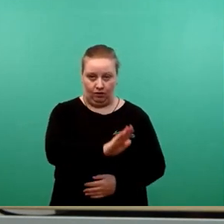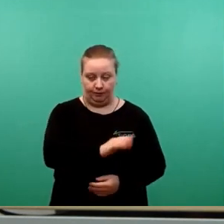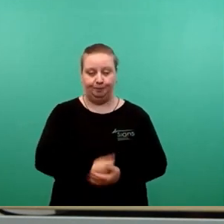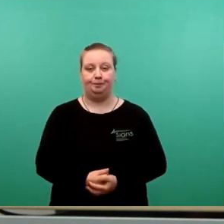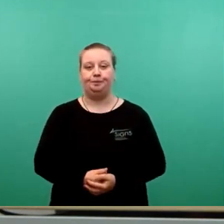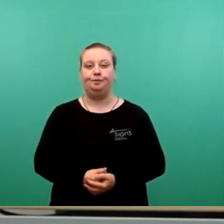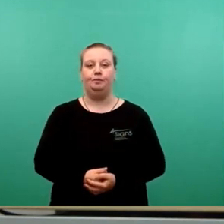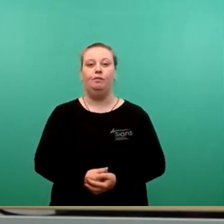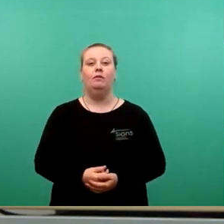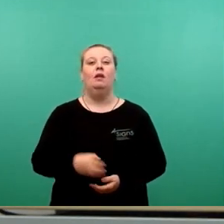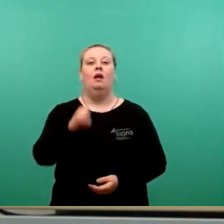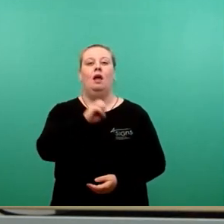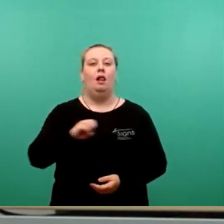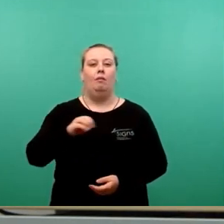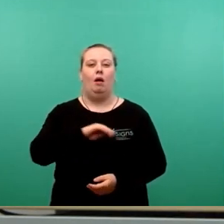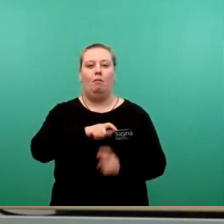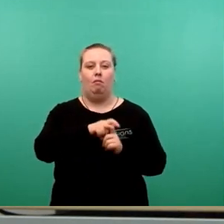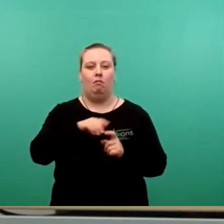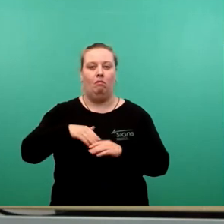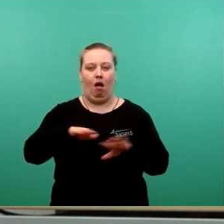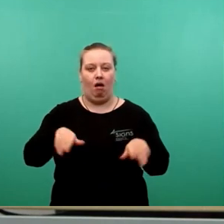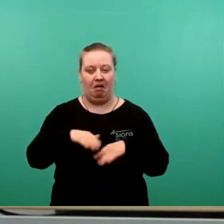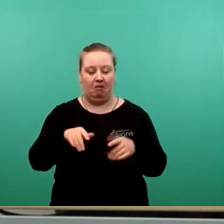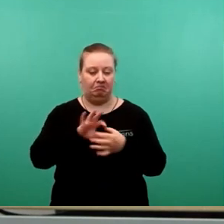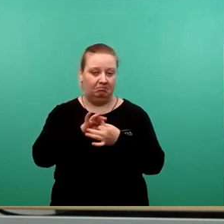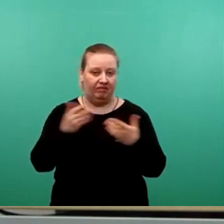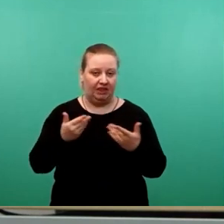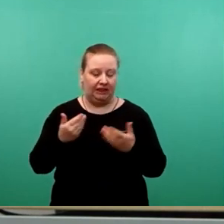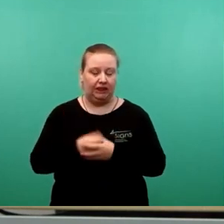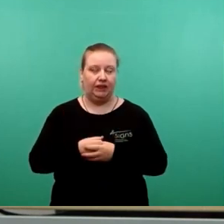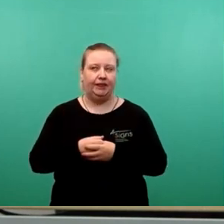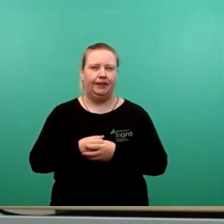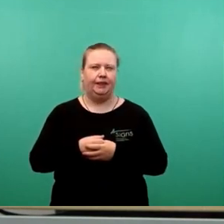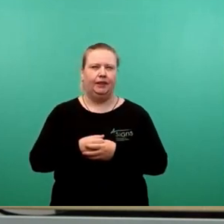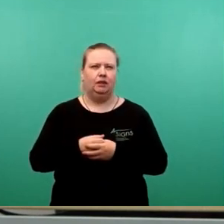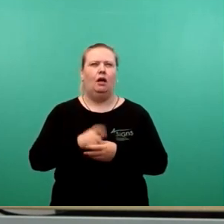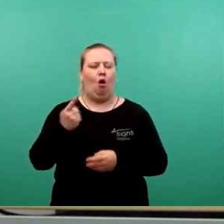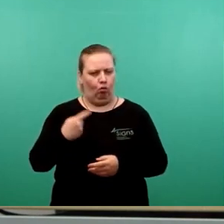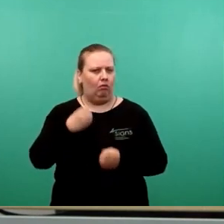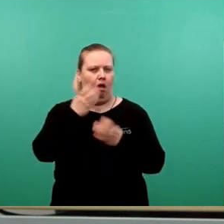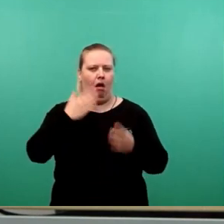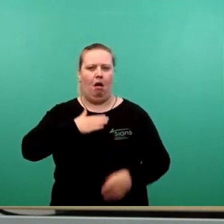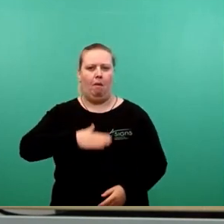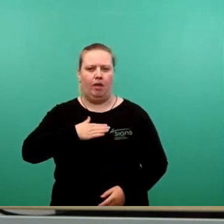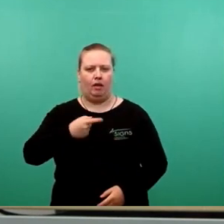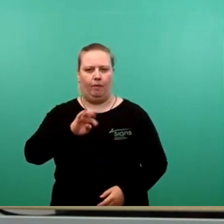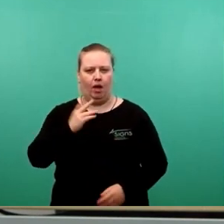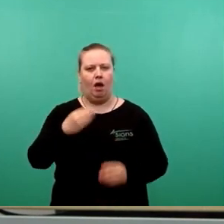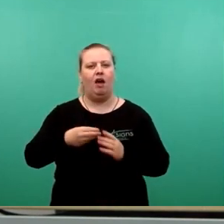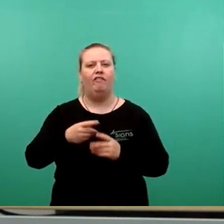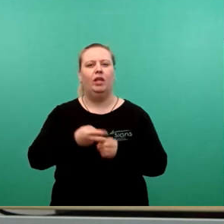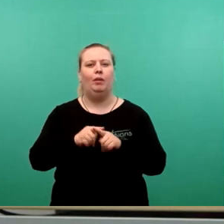Am Elbermahre ist es so, dass wir, oder die Bäder GmbH, einen Mietvertrag